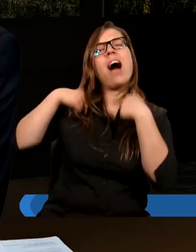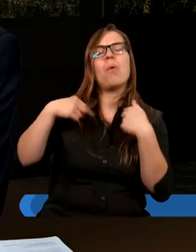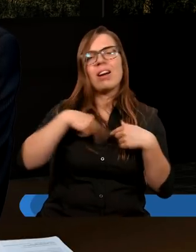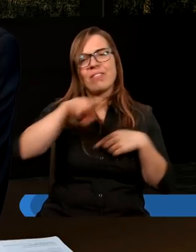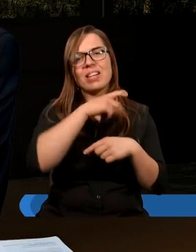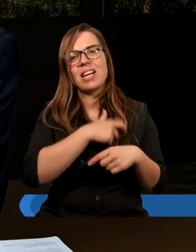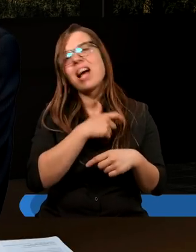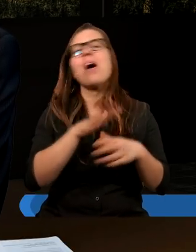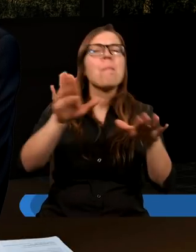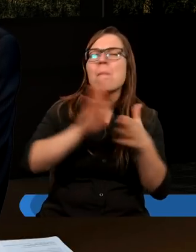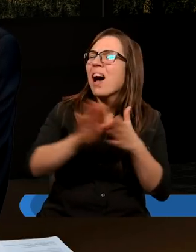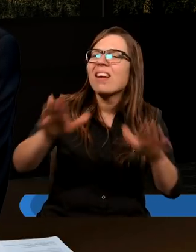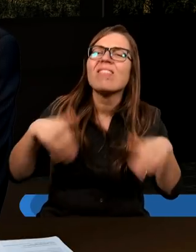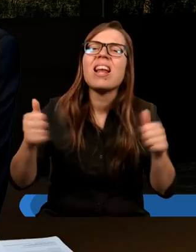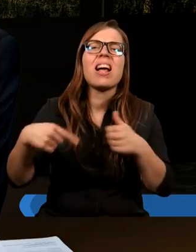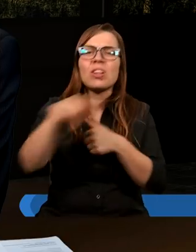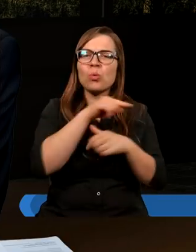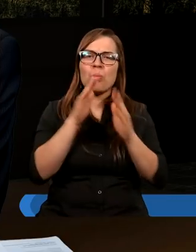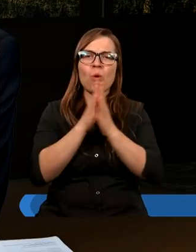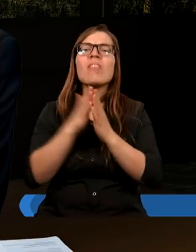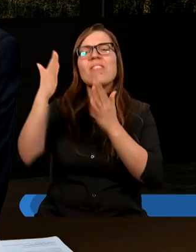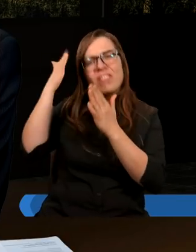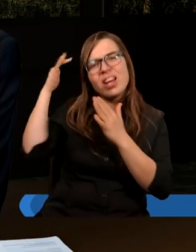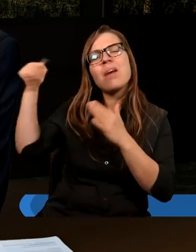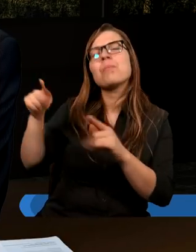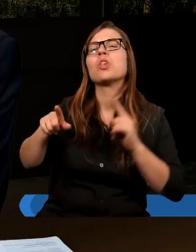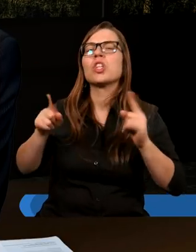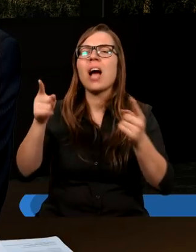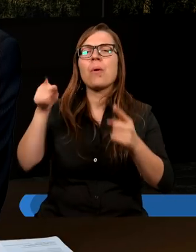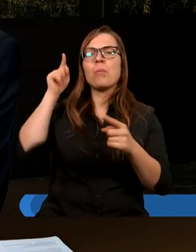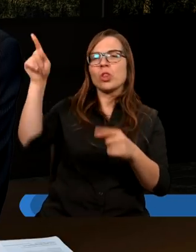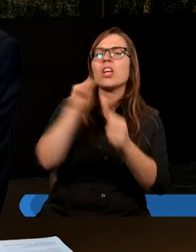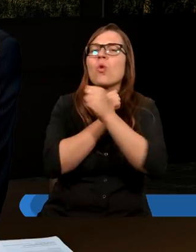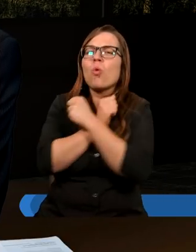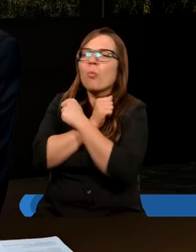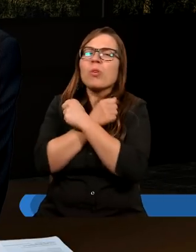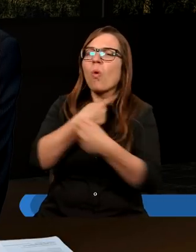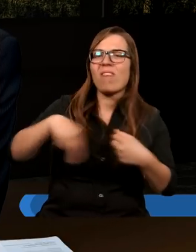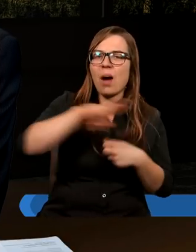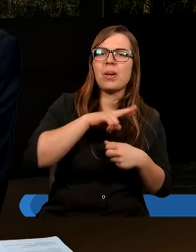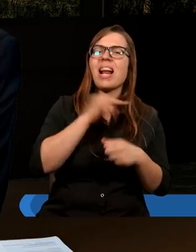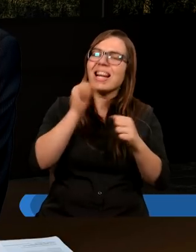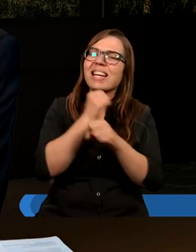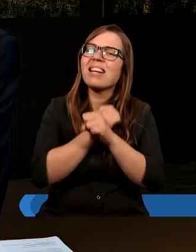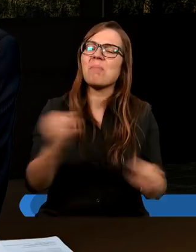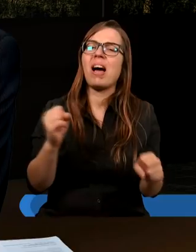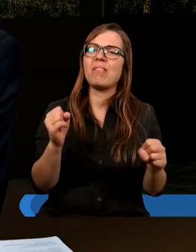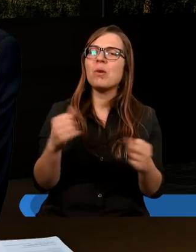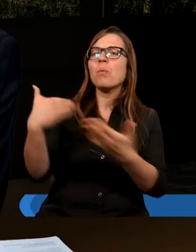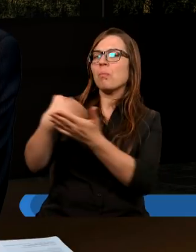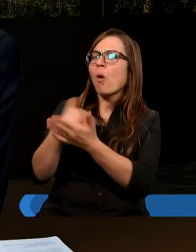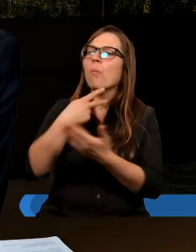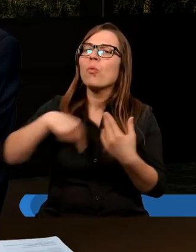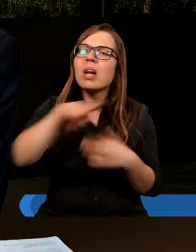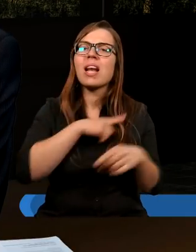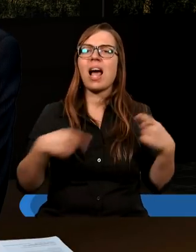Bez względu na naszą modlitwę. Wierzymy, że ty działasz, bo ty nas umiłowałeś i ty nas zbawiłeś. I dlatego pomóż nam